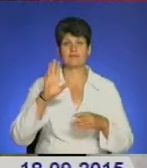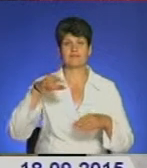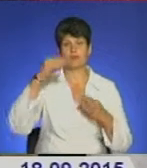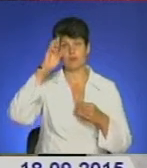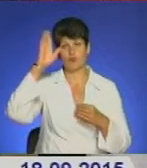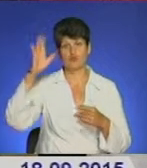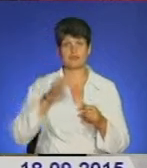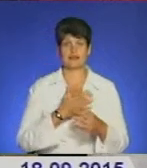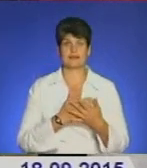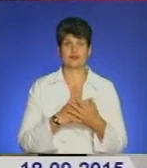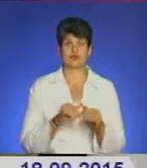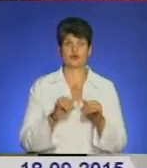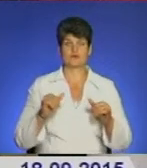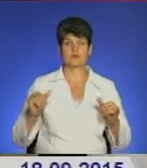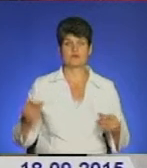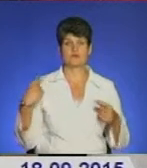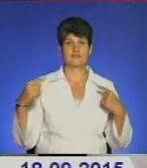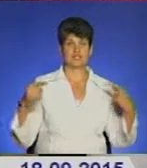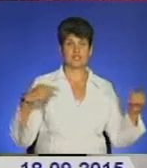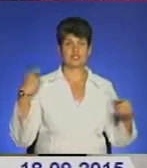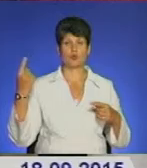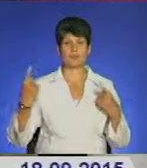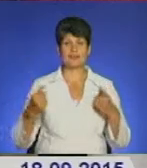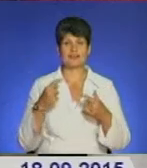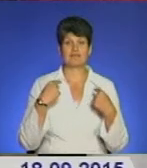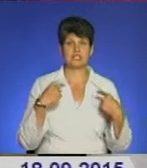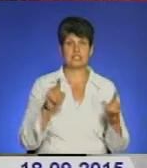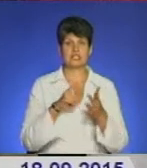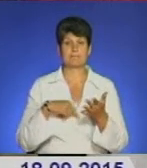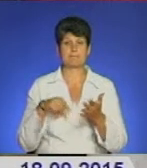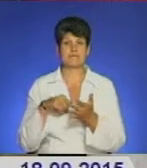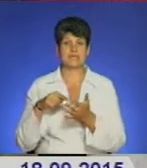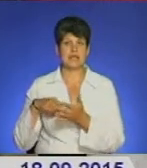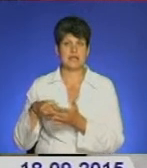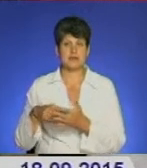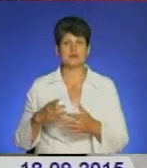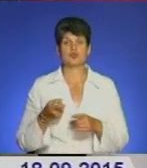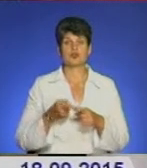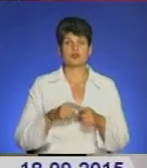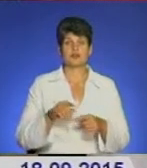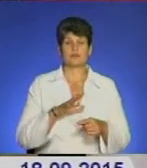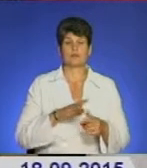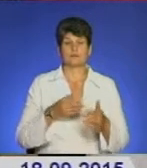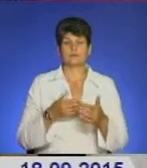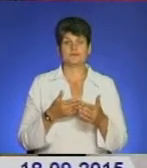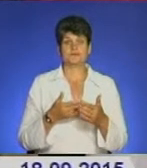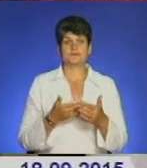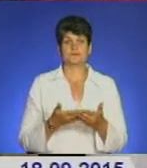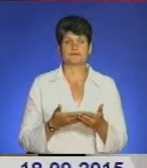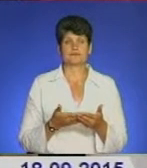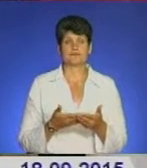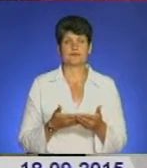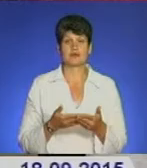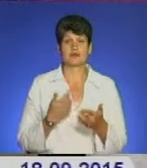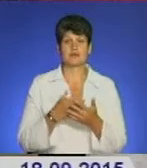дуже активно розвивався в інших областях, в інших містах. Я би хотів, щоб цей проєкт дійшов до самих, скажімо,